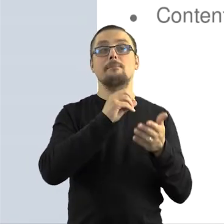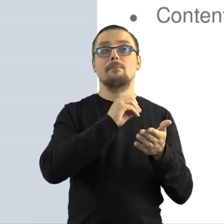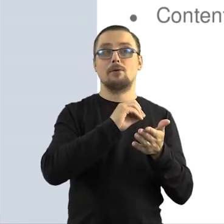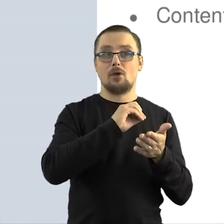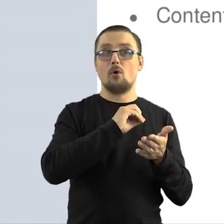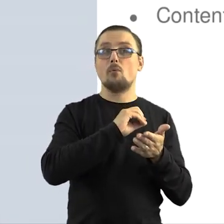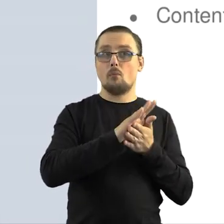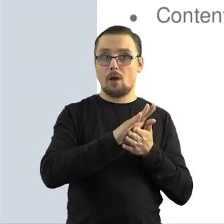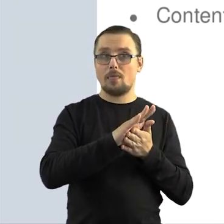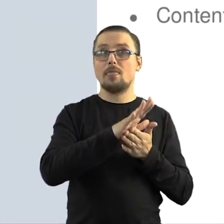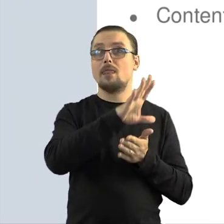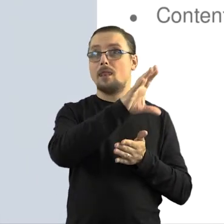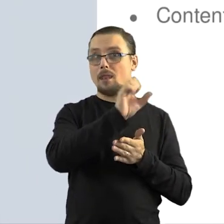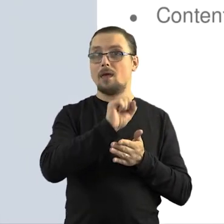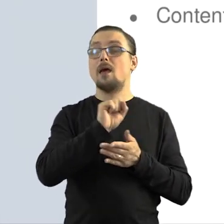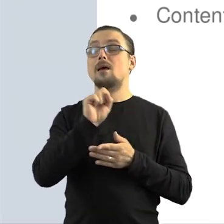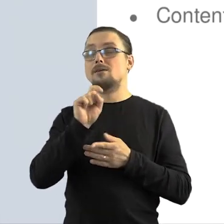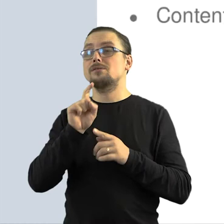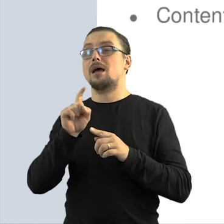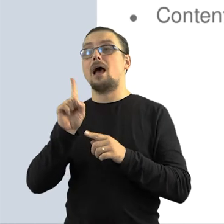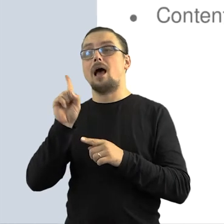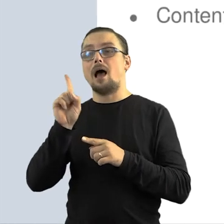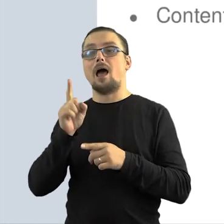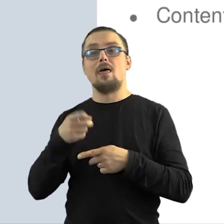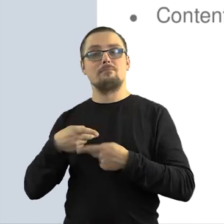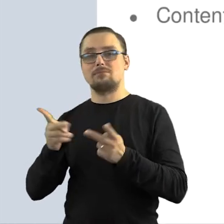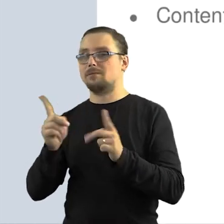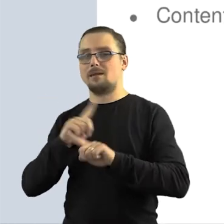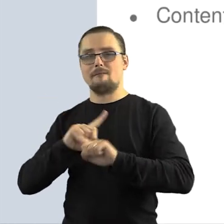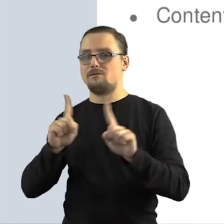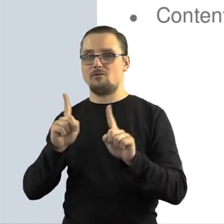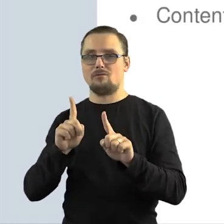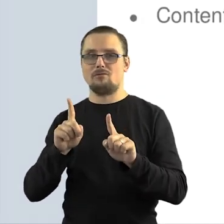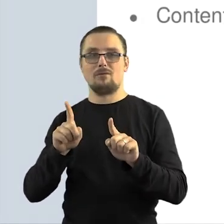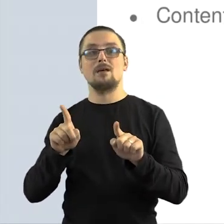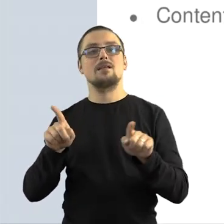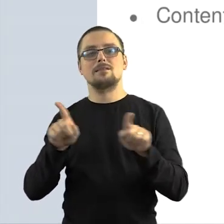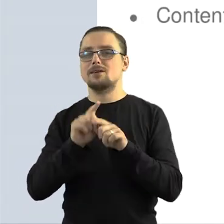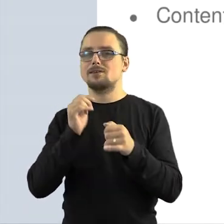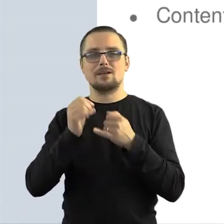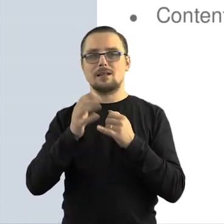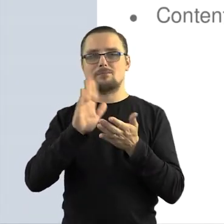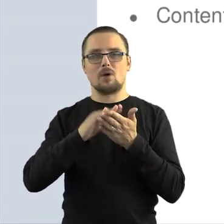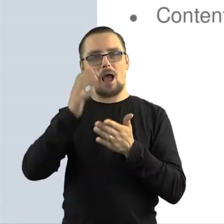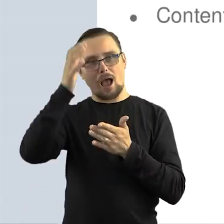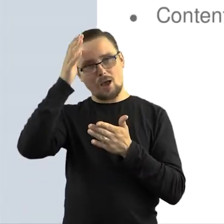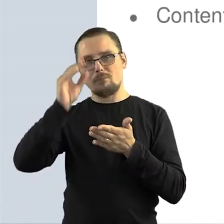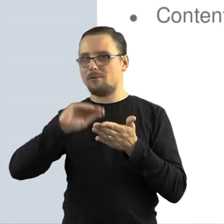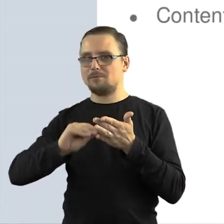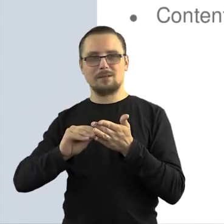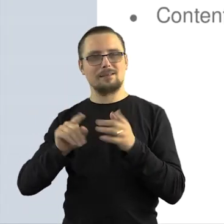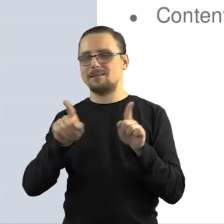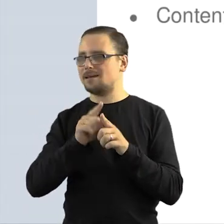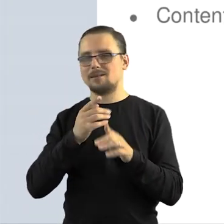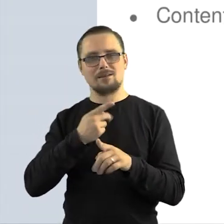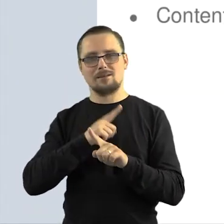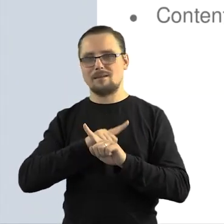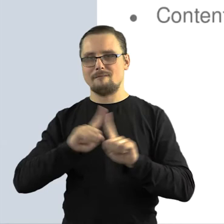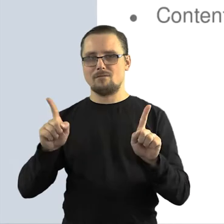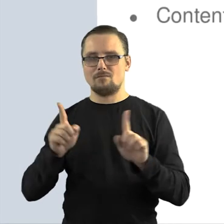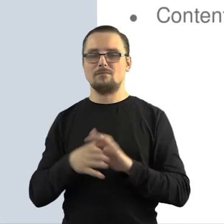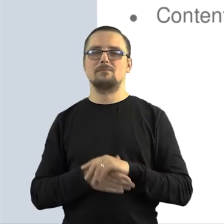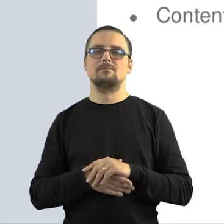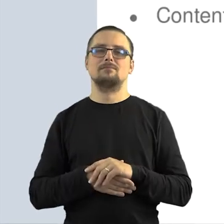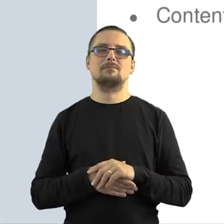nieodpłatnie, ale później publikują, nawet podpisują czasami twórcę, ale jednak to jest złamanie regulaminu